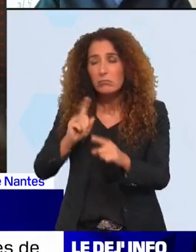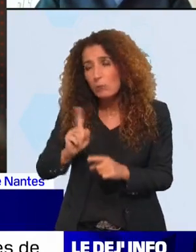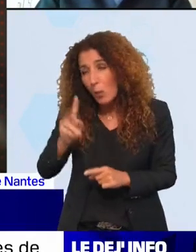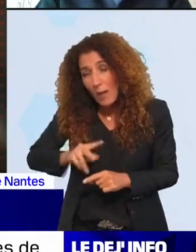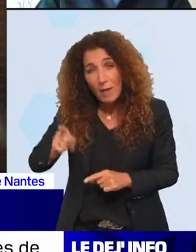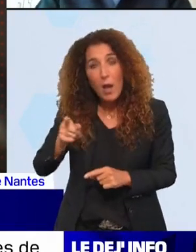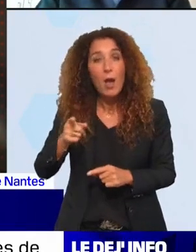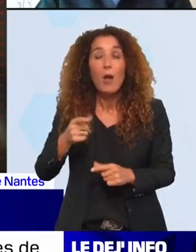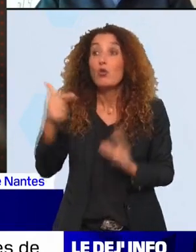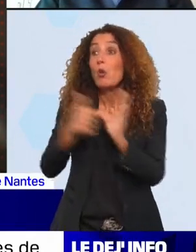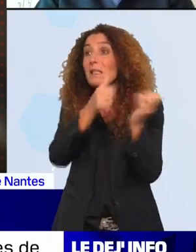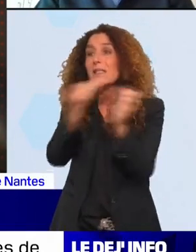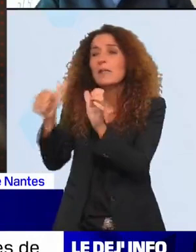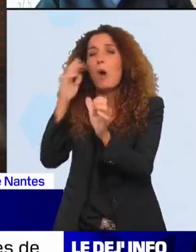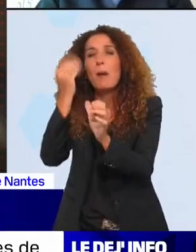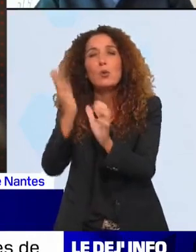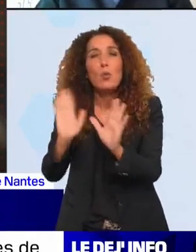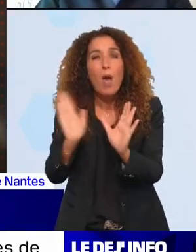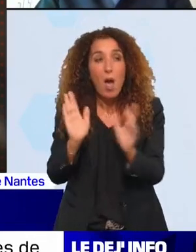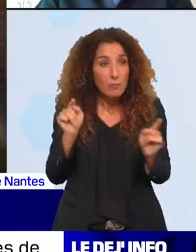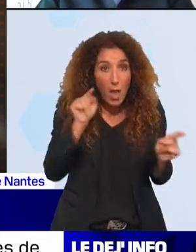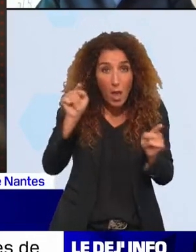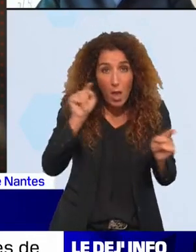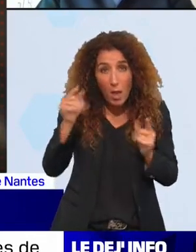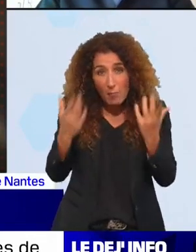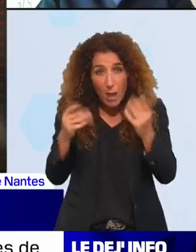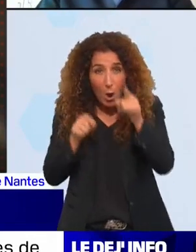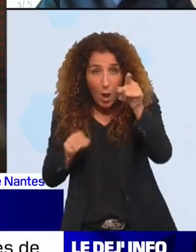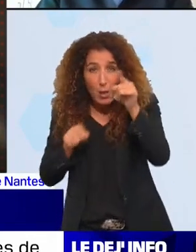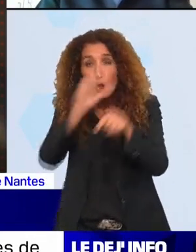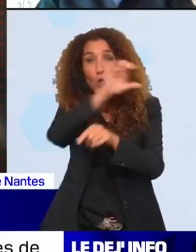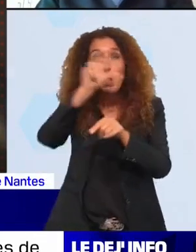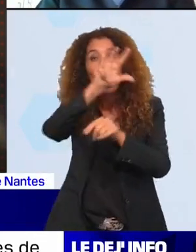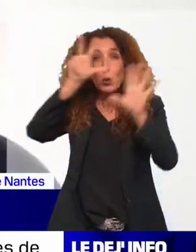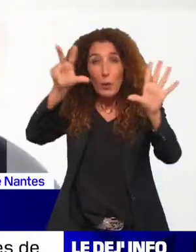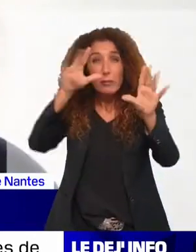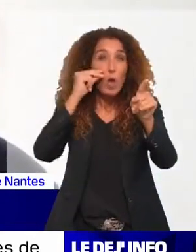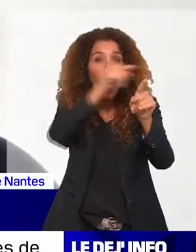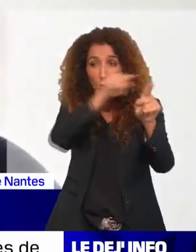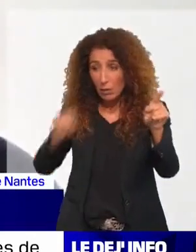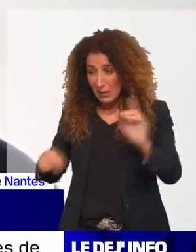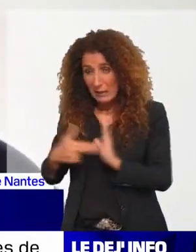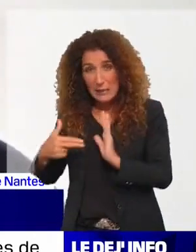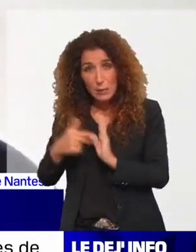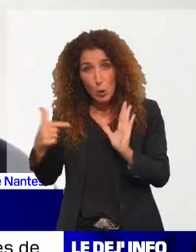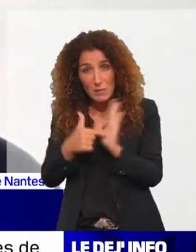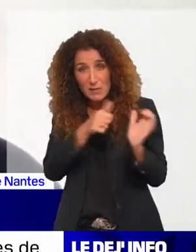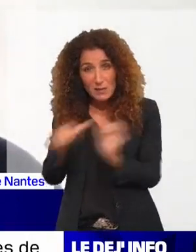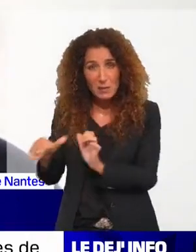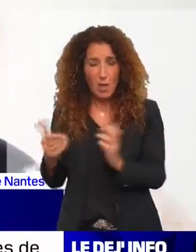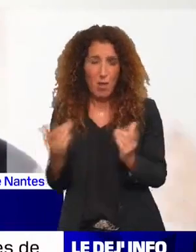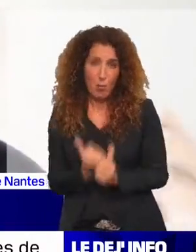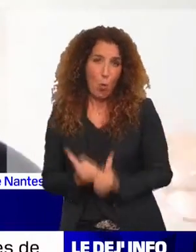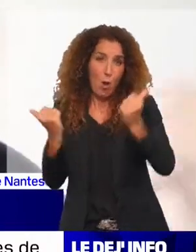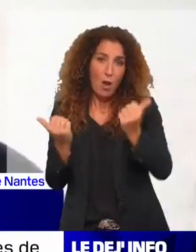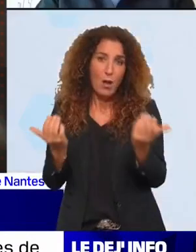besoin d'aller à 2600, mais est-ce qu'il n pas un juste milieu entre 2600 et 138 caméras ? Quand elle nous parle des renforts policiers, mais aujourd'hui,